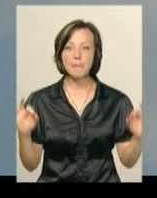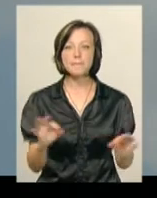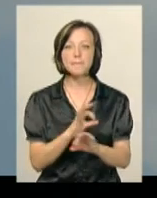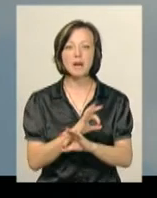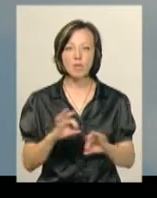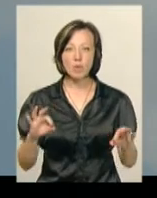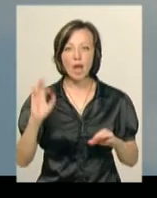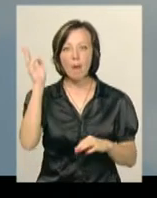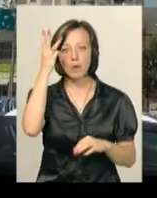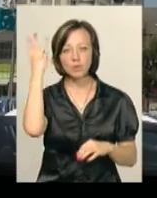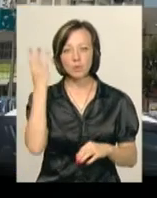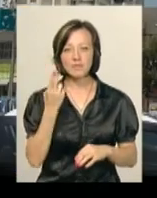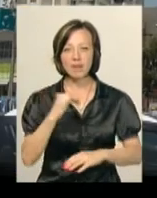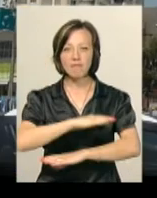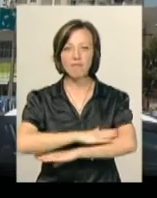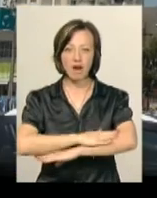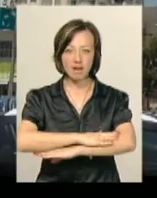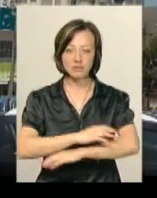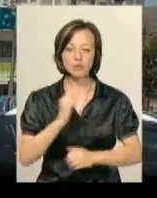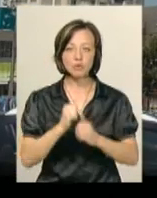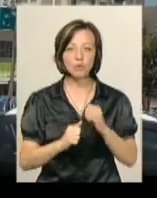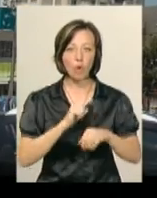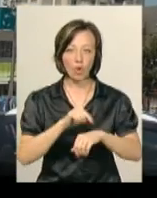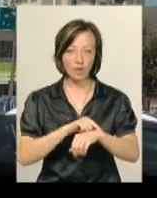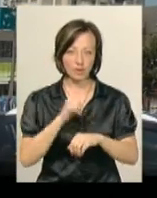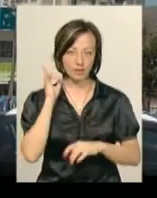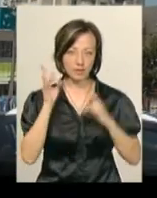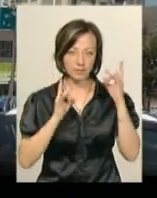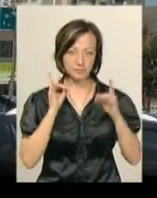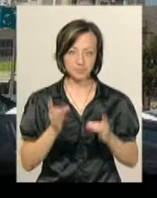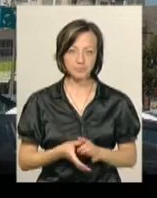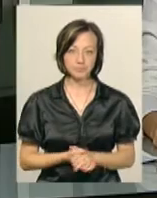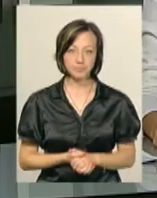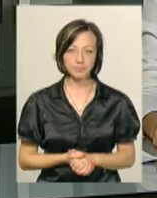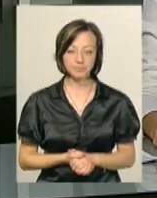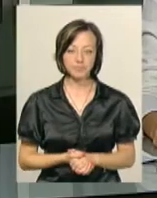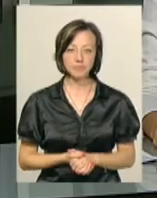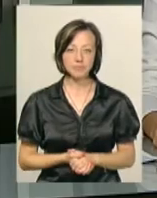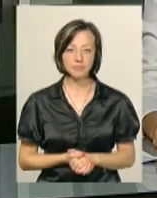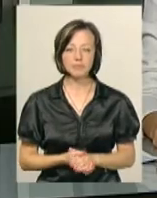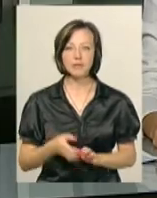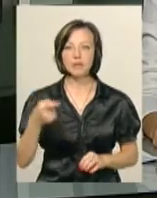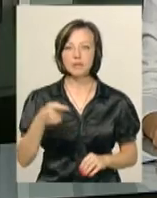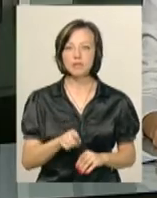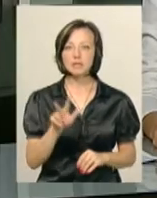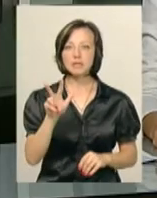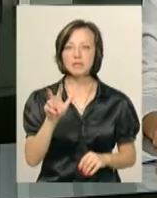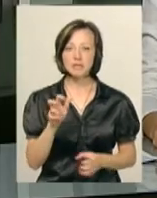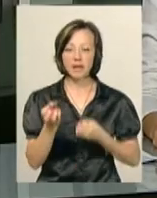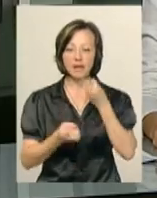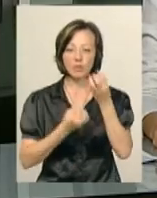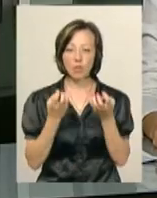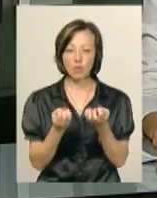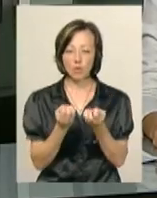щогодини. Ірина Аріон, Олександр Горішевський, Іван Мовчан, новини Поділля Центр. 1300 квіткових кущів